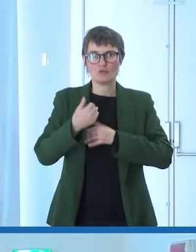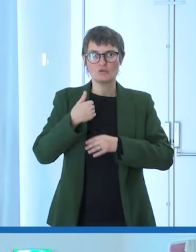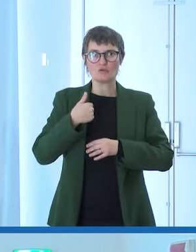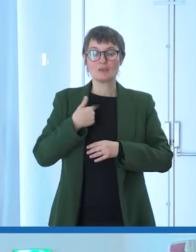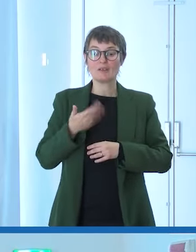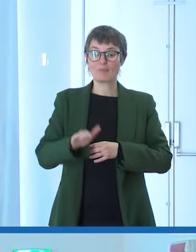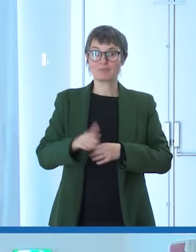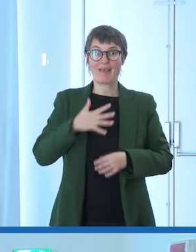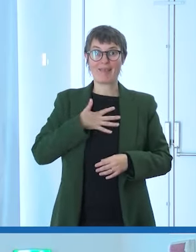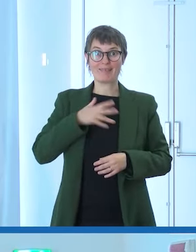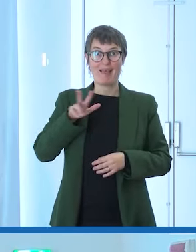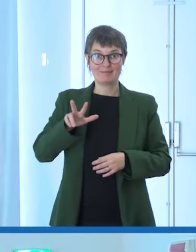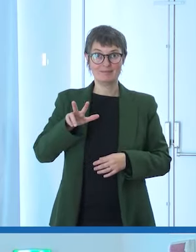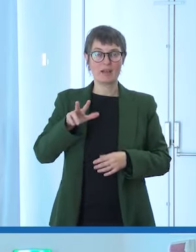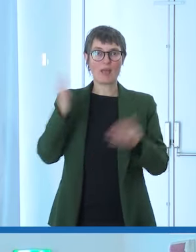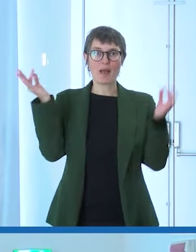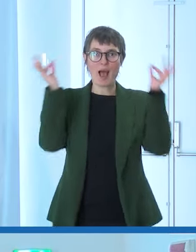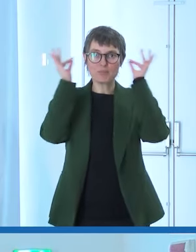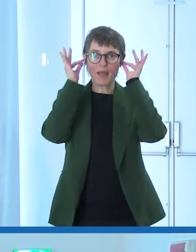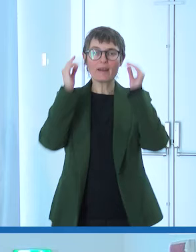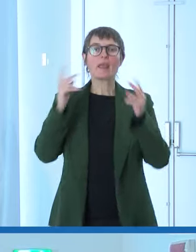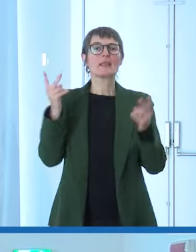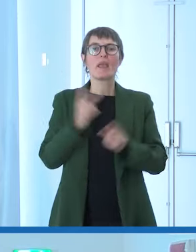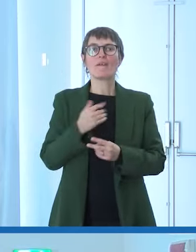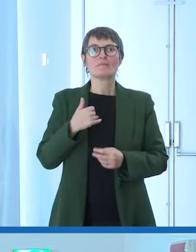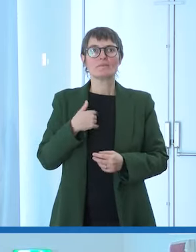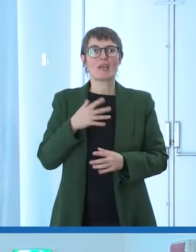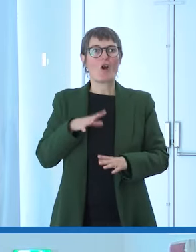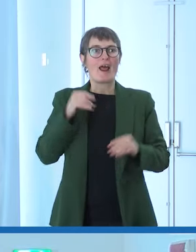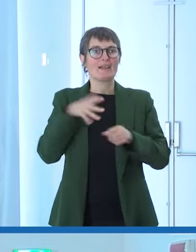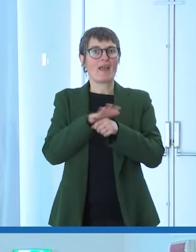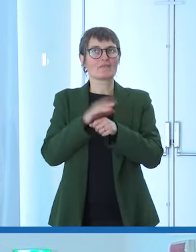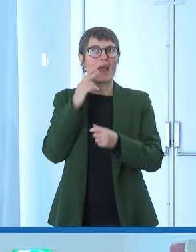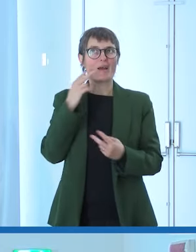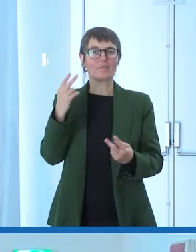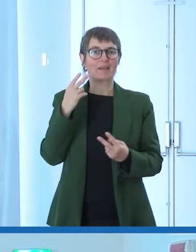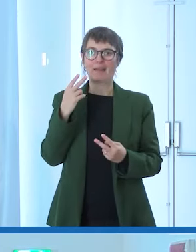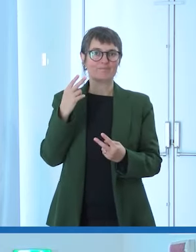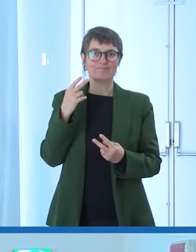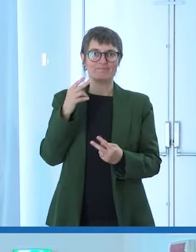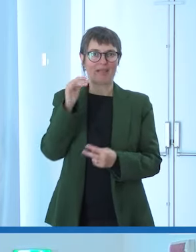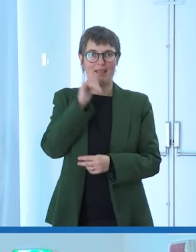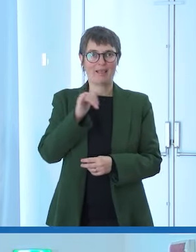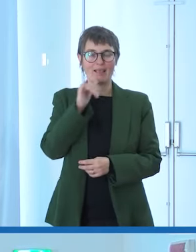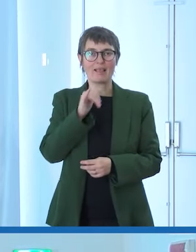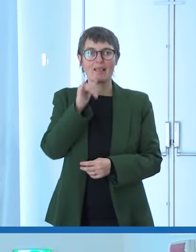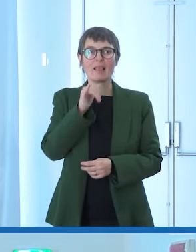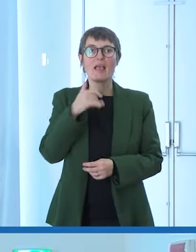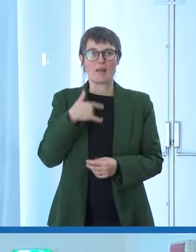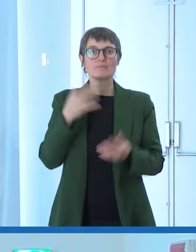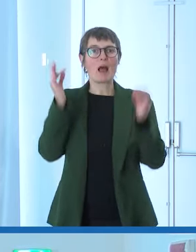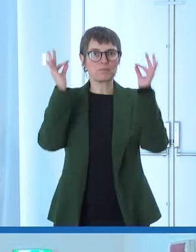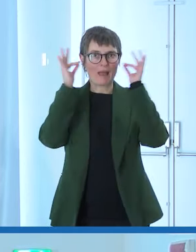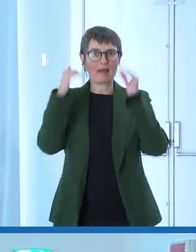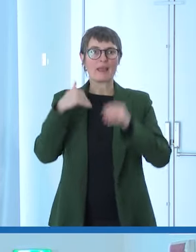accorti subito diciamo ho gli apparecchi acustici e ho imparato a parlare